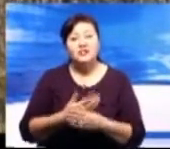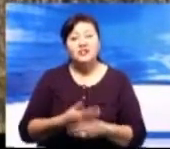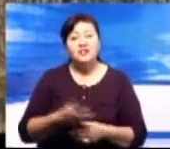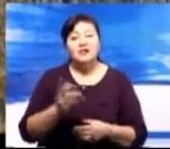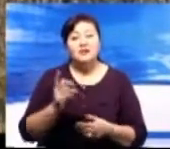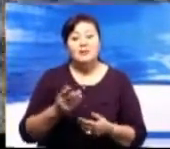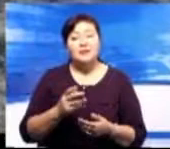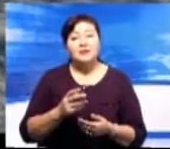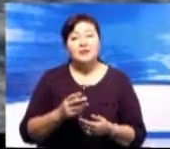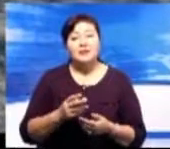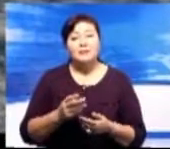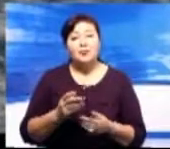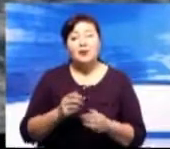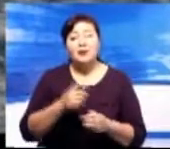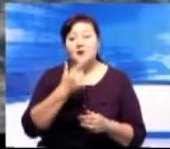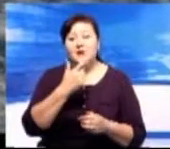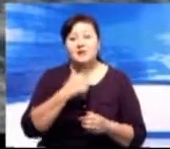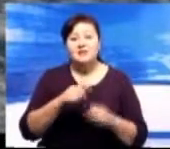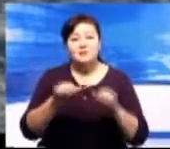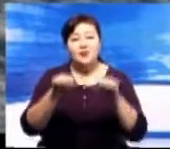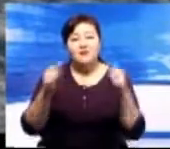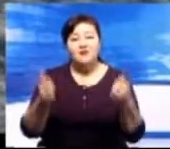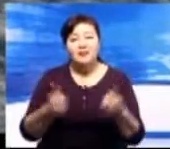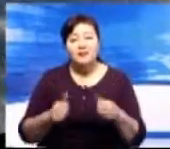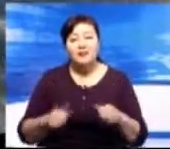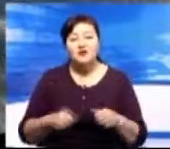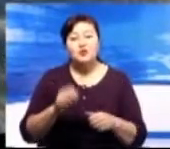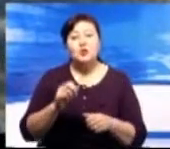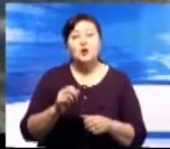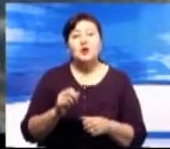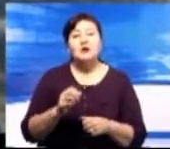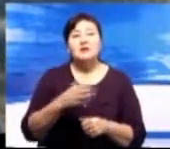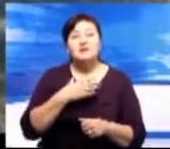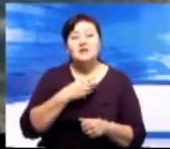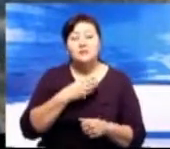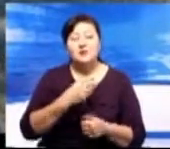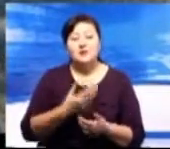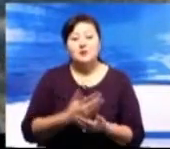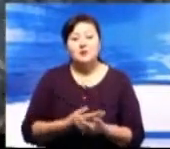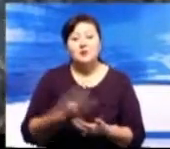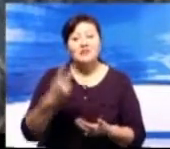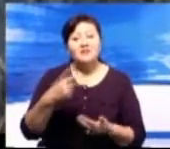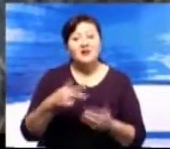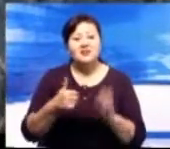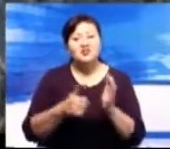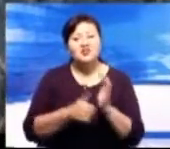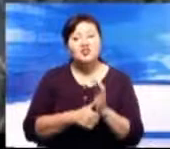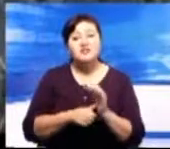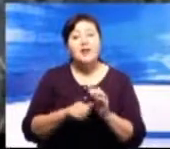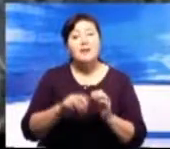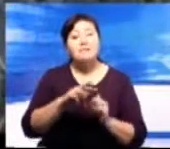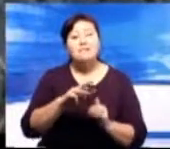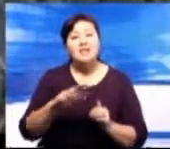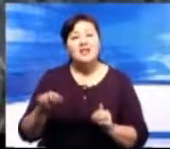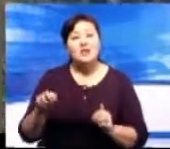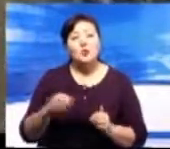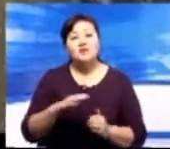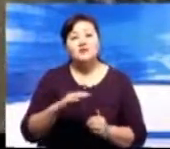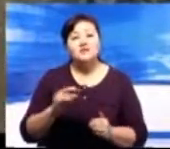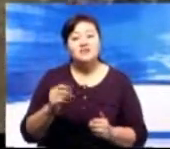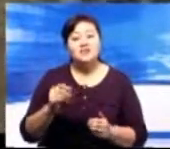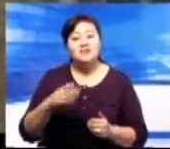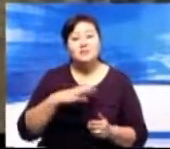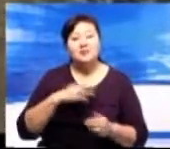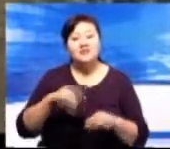занимается предприятие по благоустройству и озеленению семей. На эти цели в текущем году выделено порядка 26 миллионов тенге, что гораздо больше, чем в